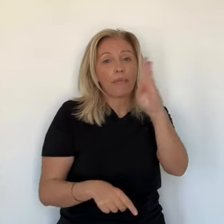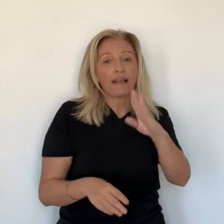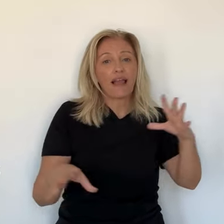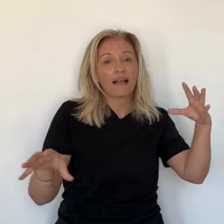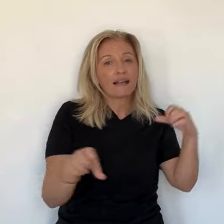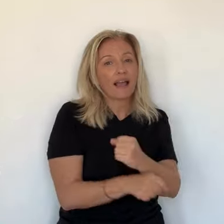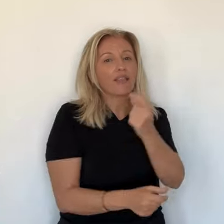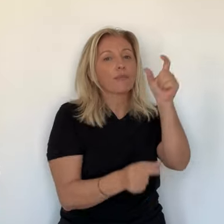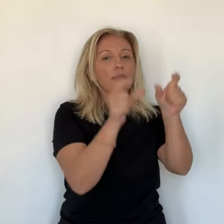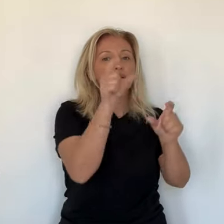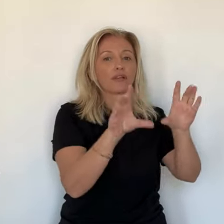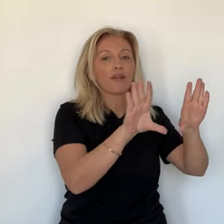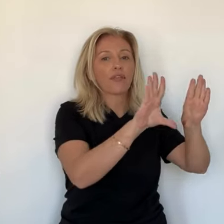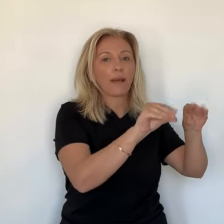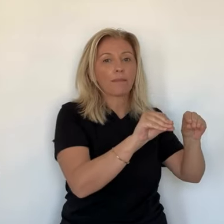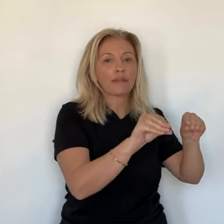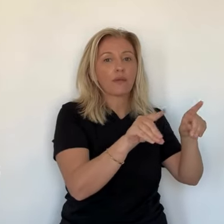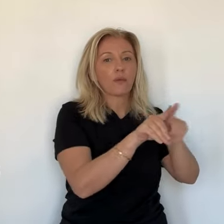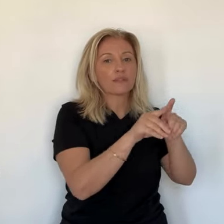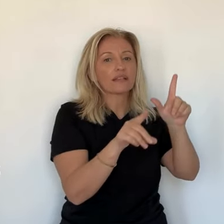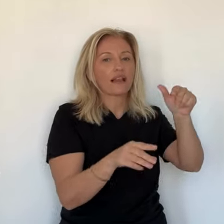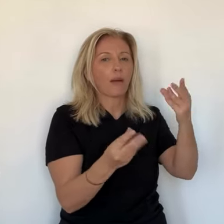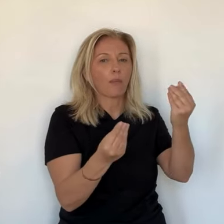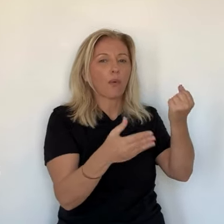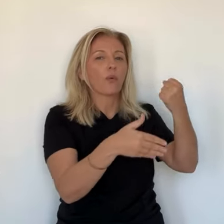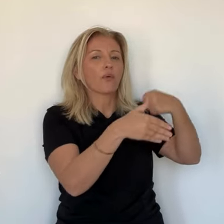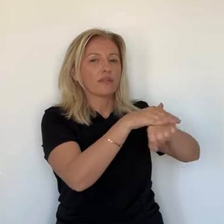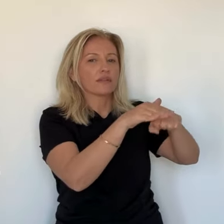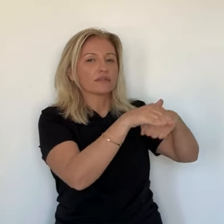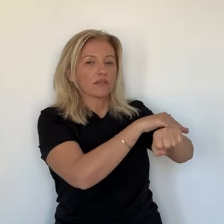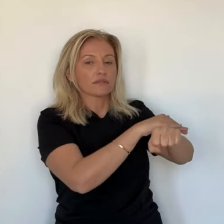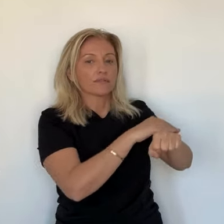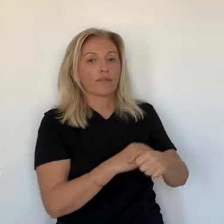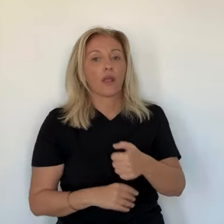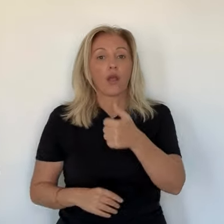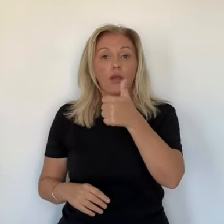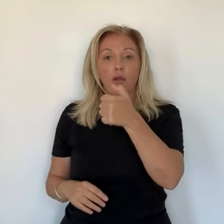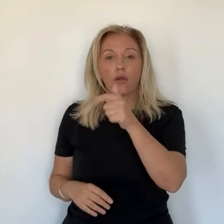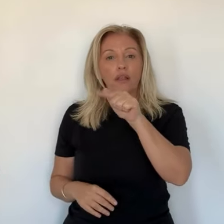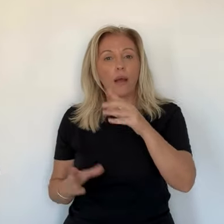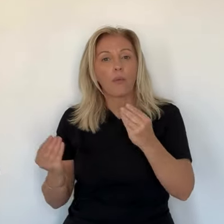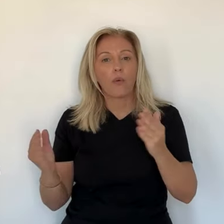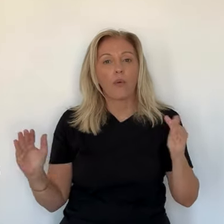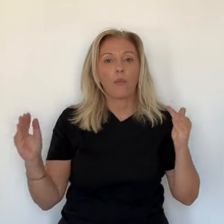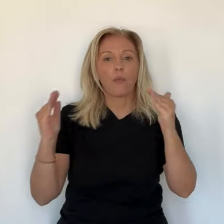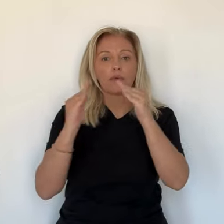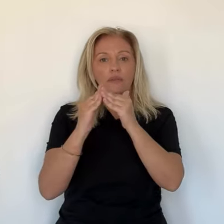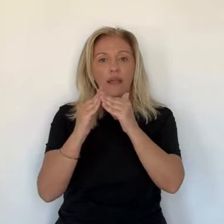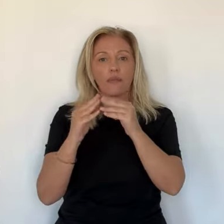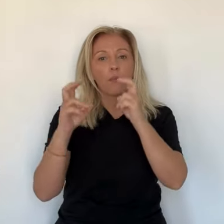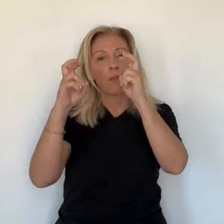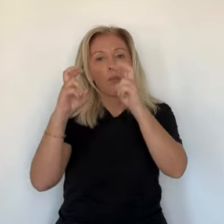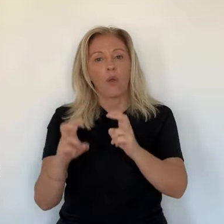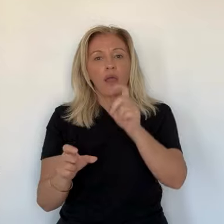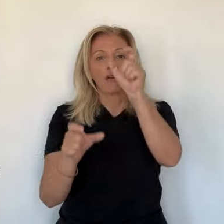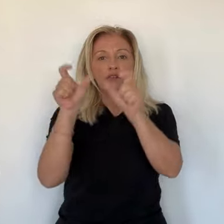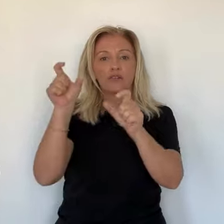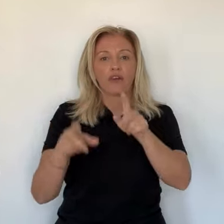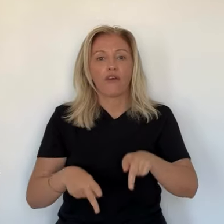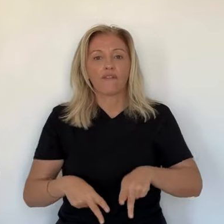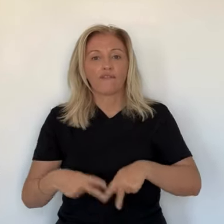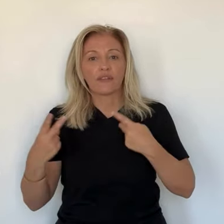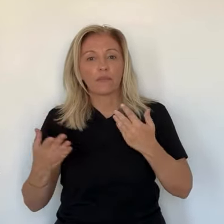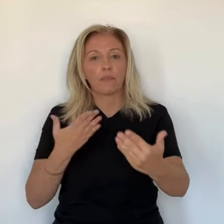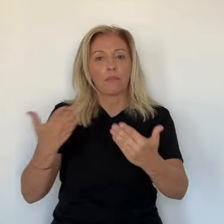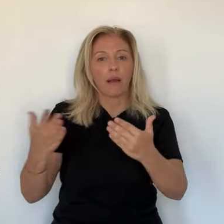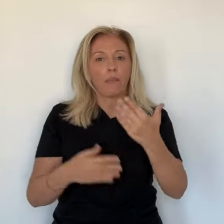italiennes où on est sur une baisse de la population, les îles espagnoles qui sont très dynamiques aussi bien sur le sol naturel que sur le sol migratoire, et la Corse qui, elle, est